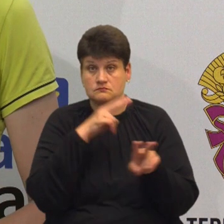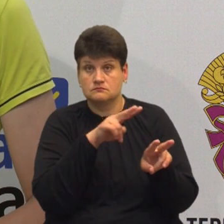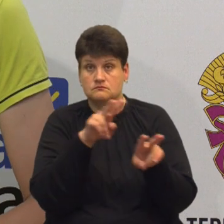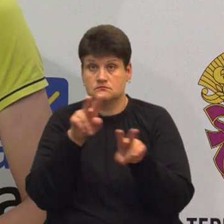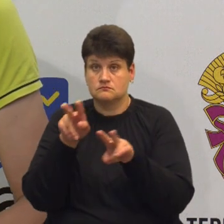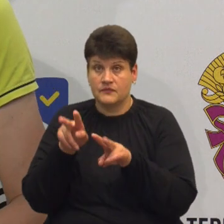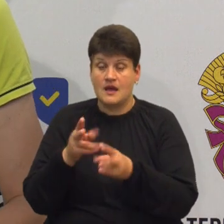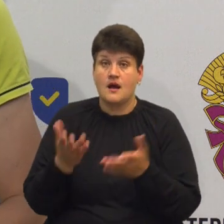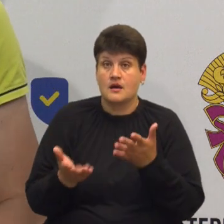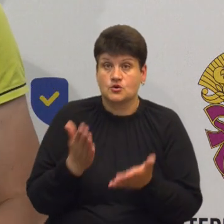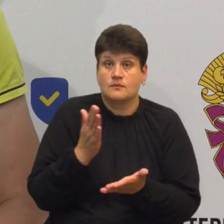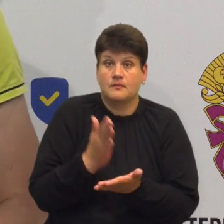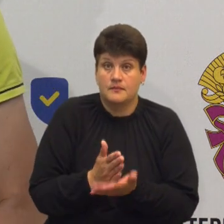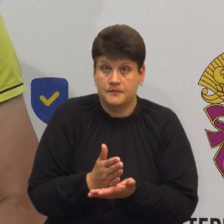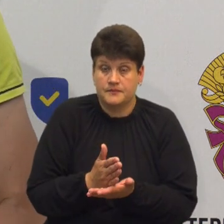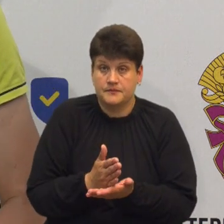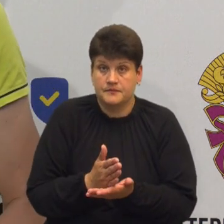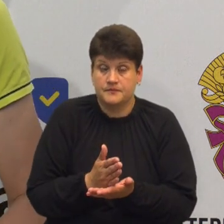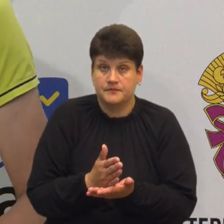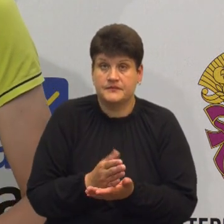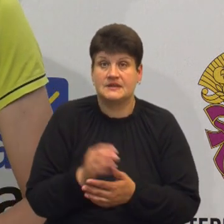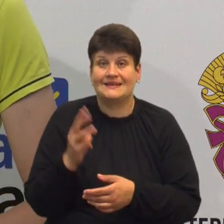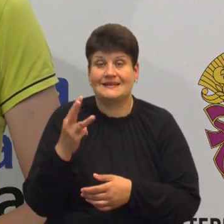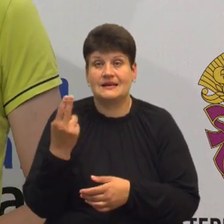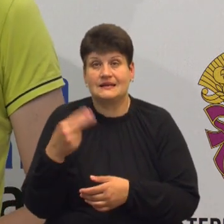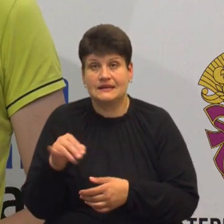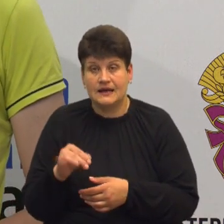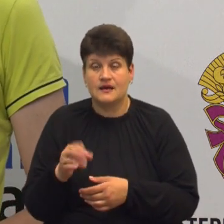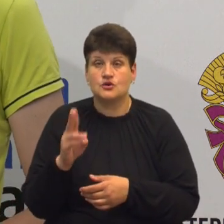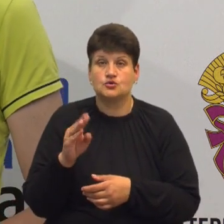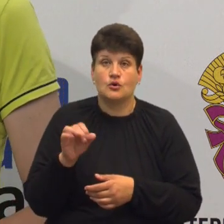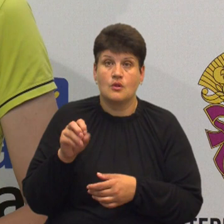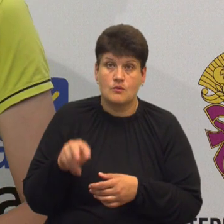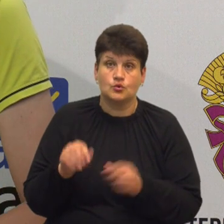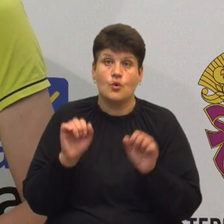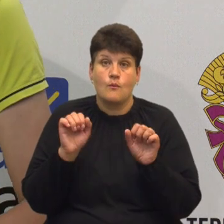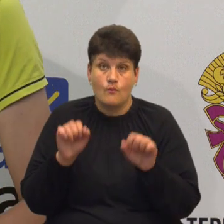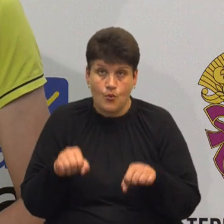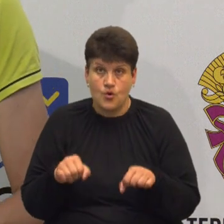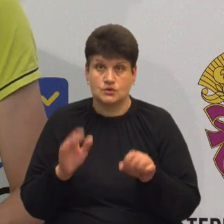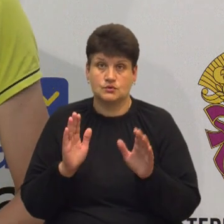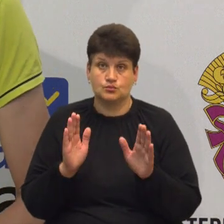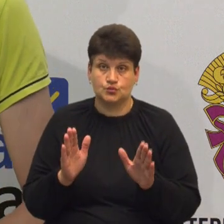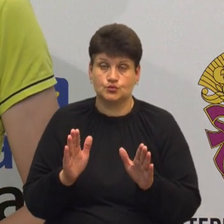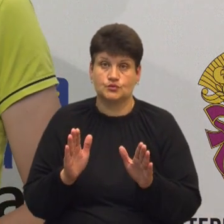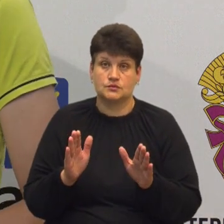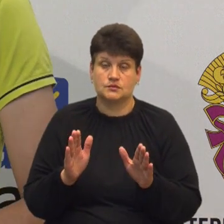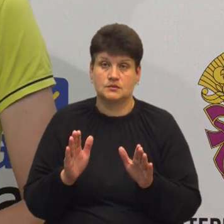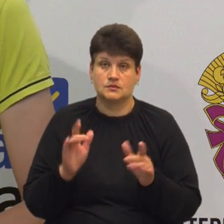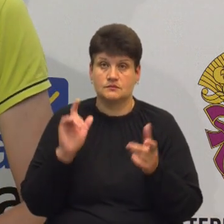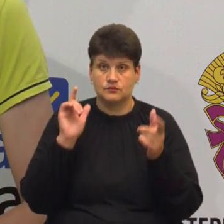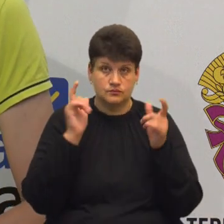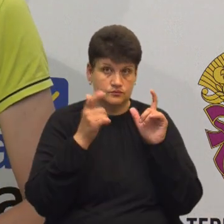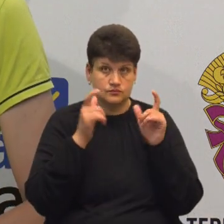якщо маючи окуляр 3D, або шолом віртуальної реальності, то можна взагалі з допомогою голови, скажімо так,